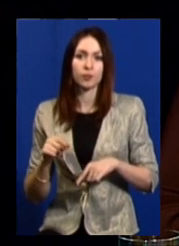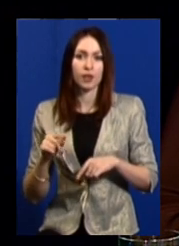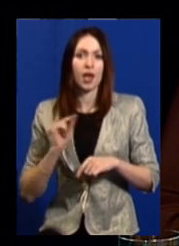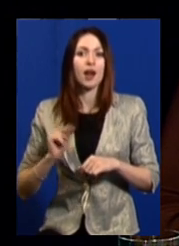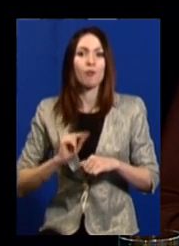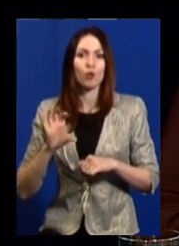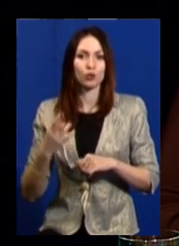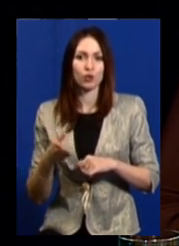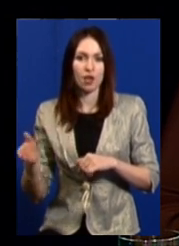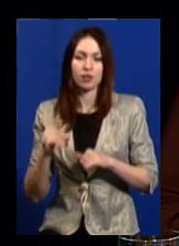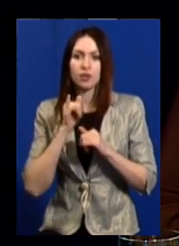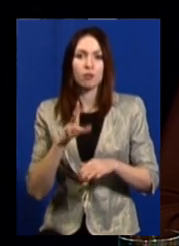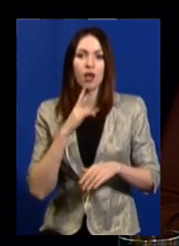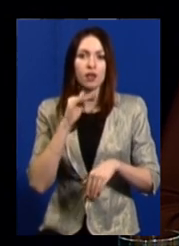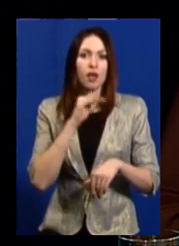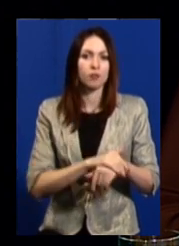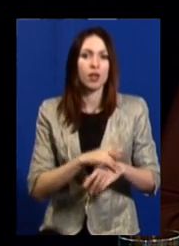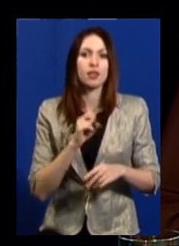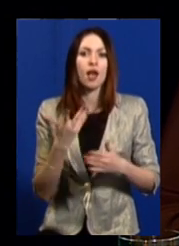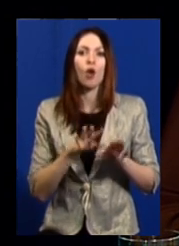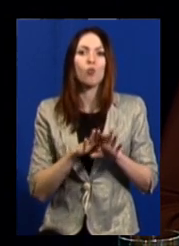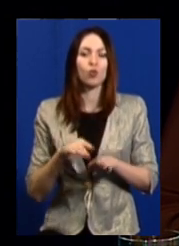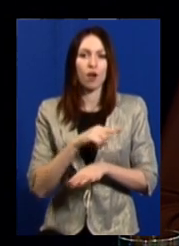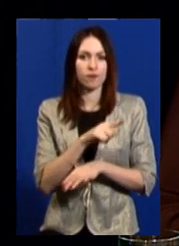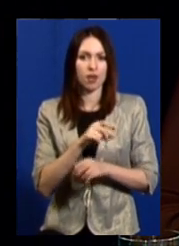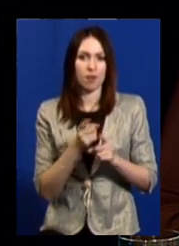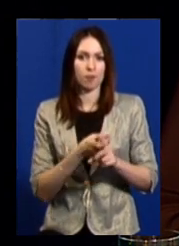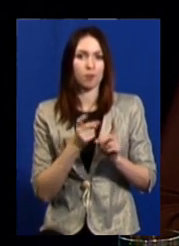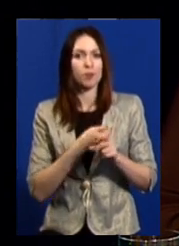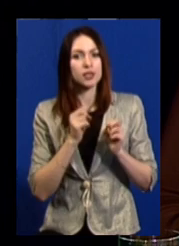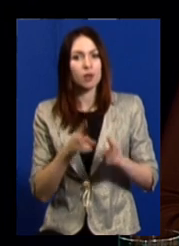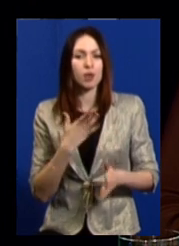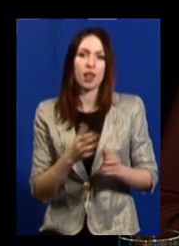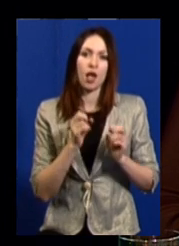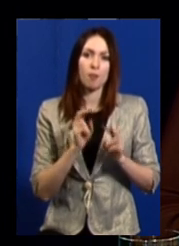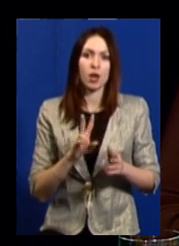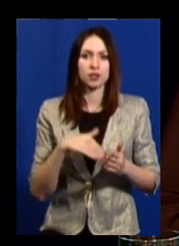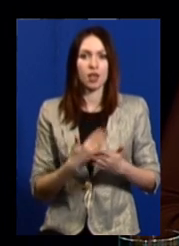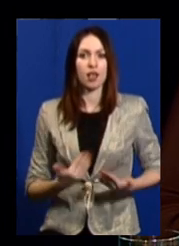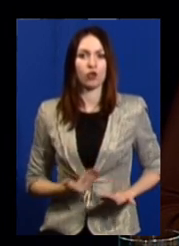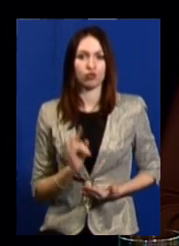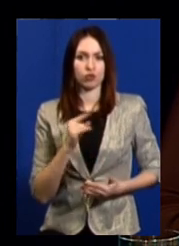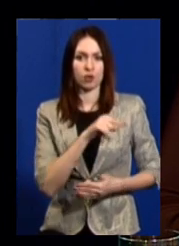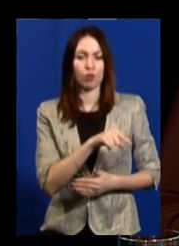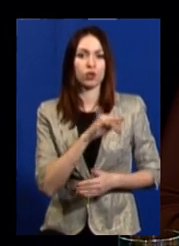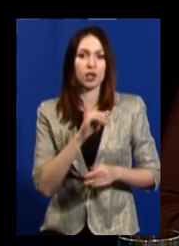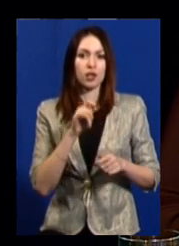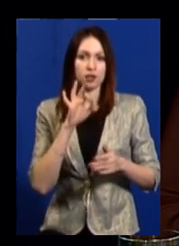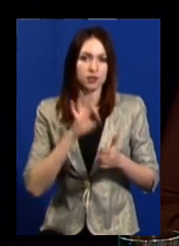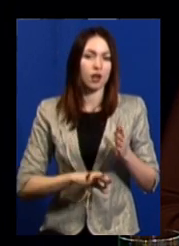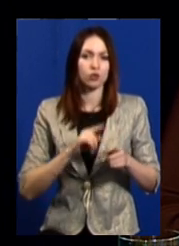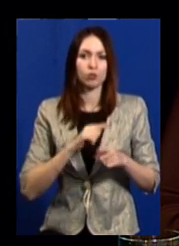з'ясувати, на якому рівні там безпека, чи небезпека для життя дитини, і можливо прийняти термінові